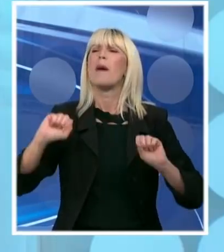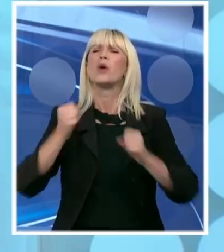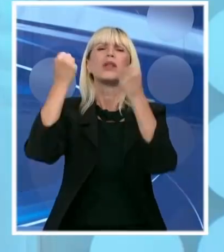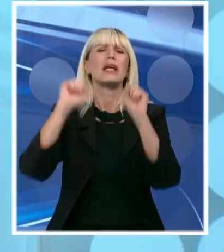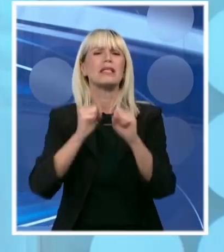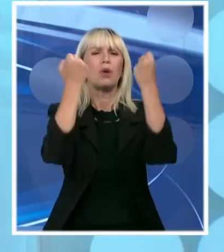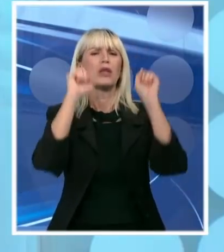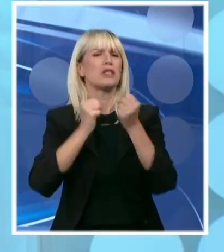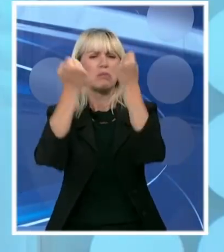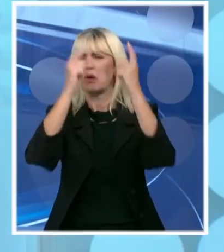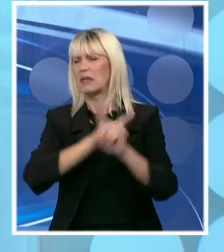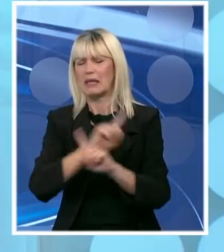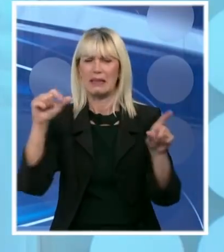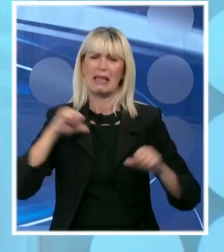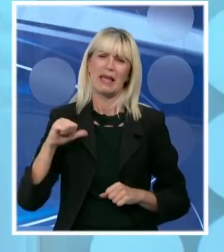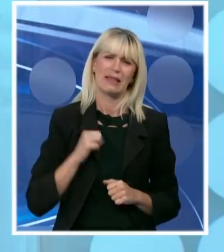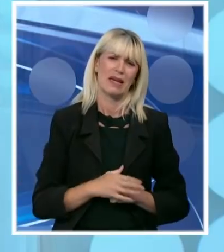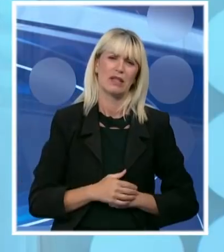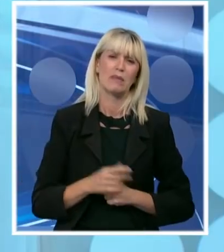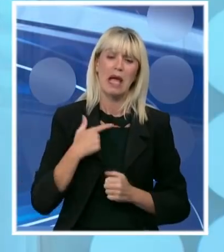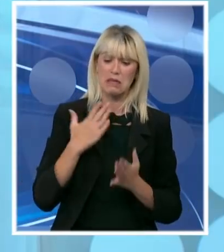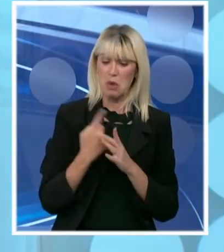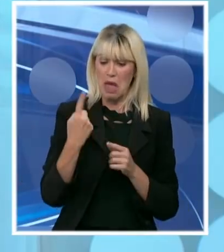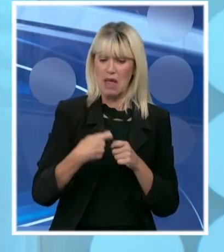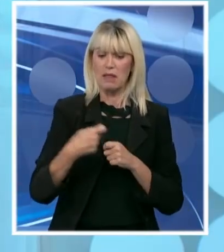sam stajao na metar od njih kada su opkoljavali predsjedništvo.